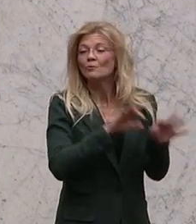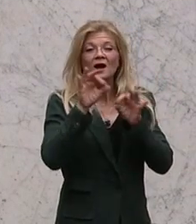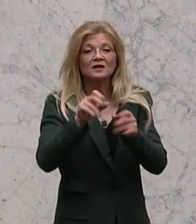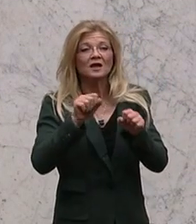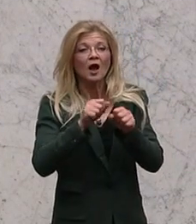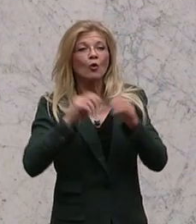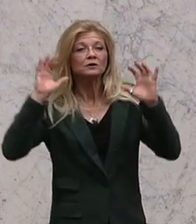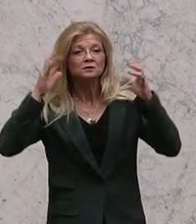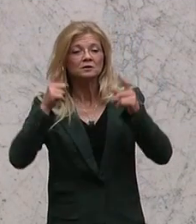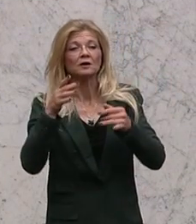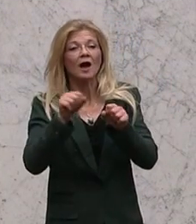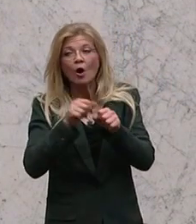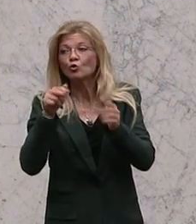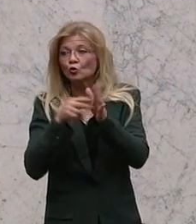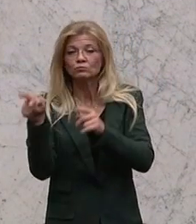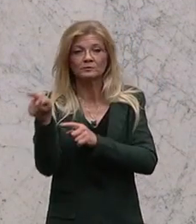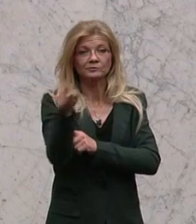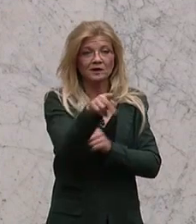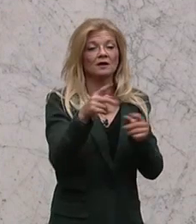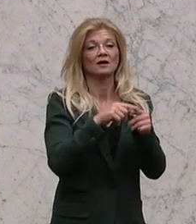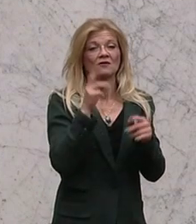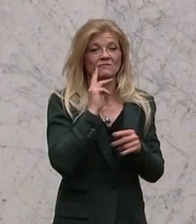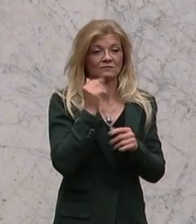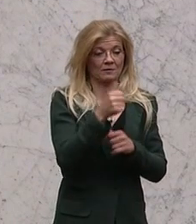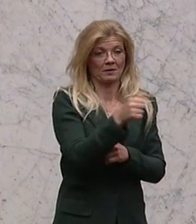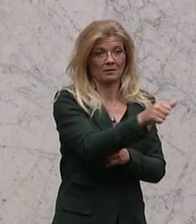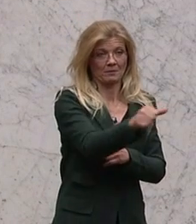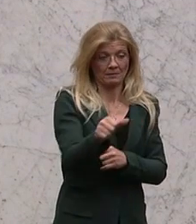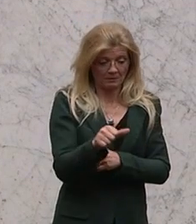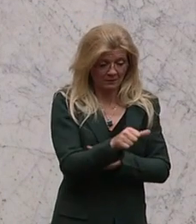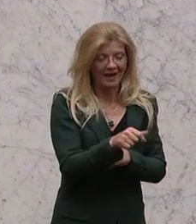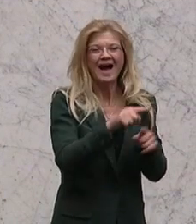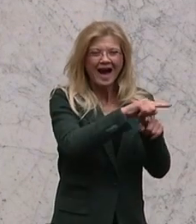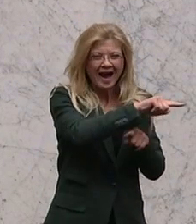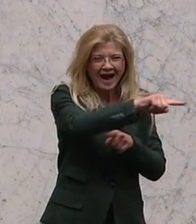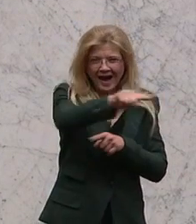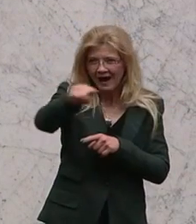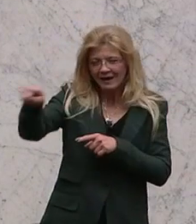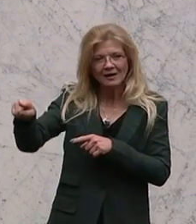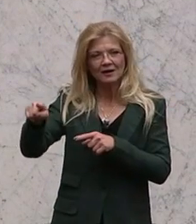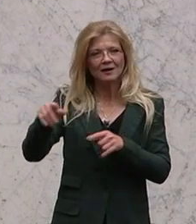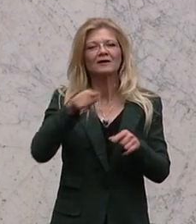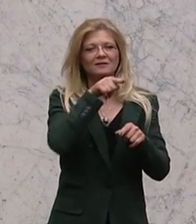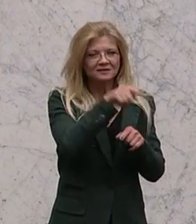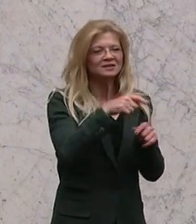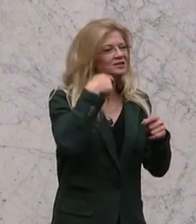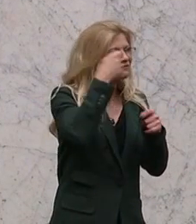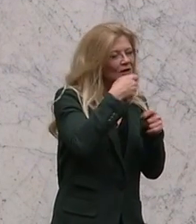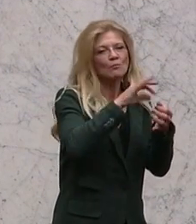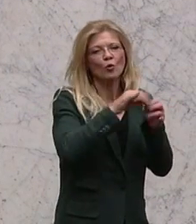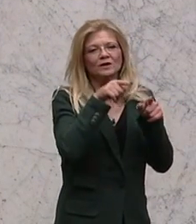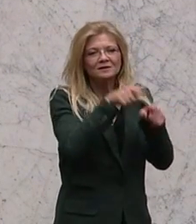Rundfunkunternehmen. Alle, die ich hier genannt habe, haben an den Film oder an den Lied Rechte, Urheberrechte.